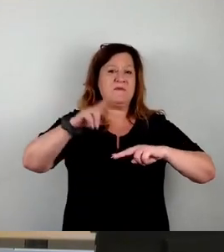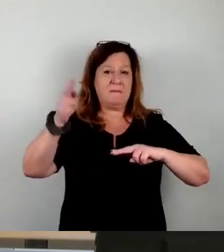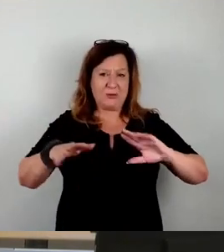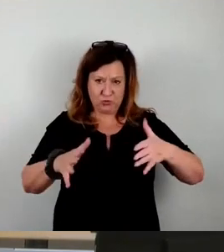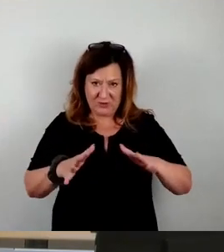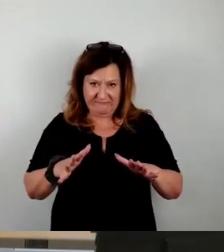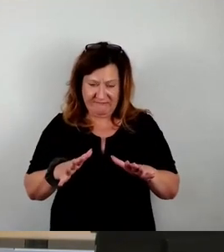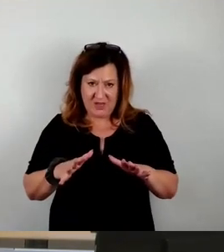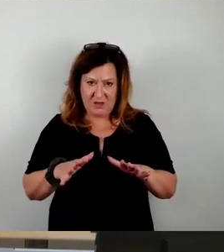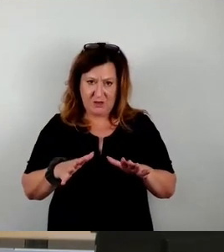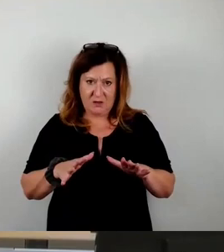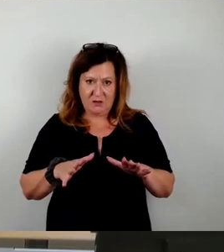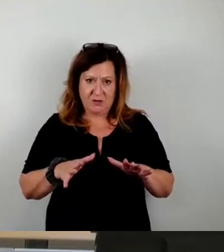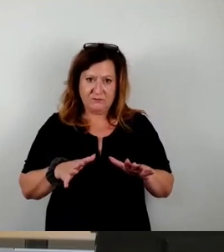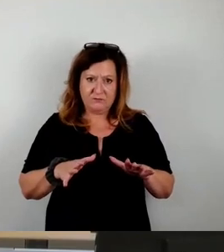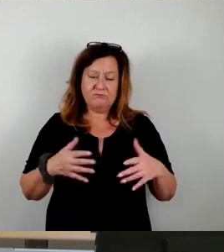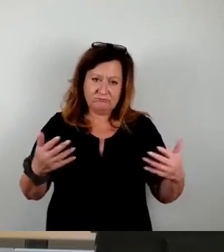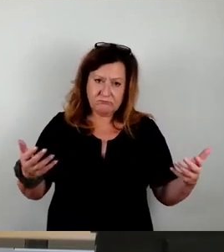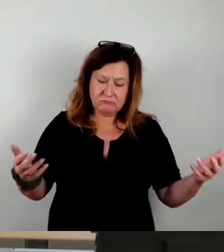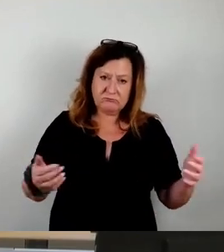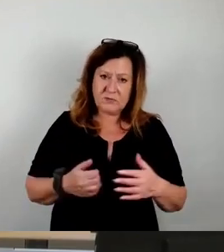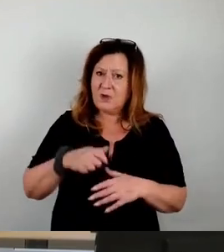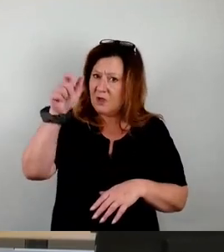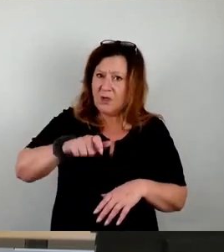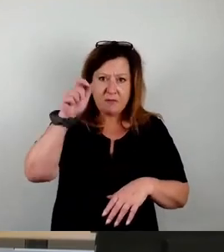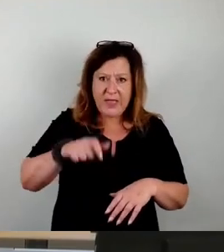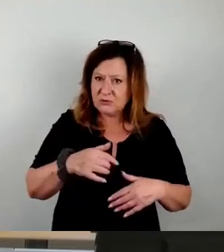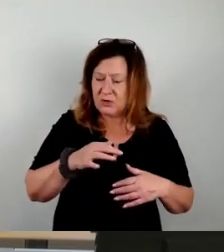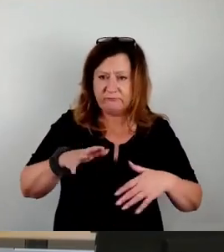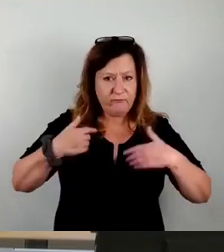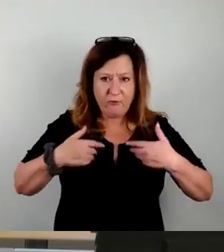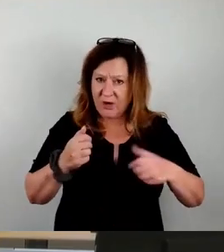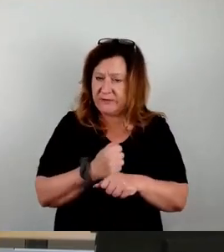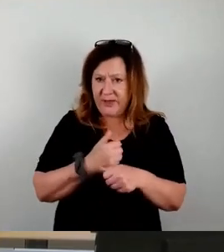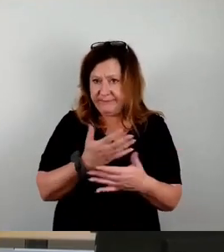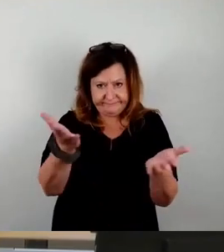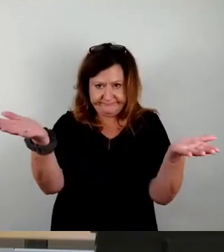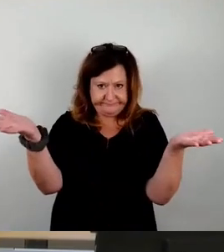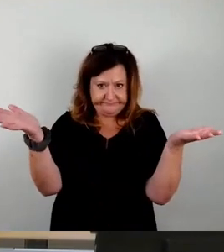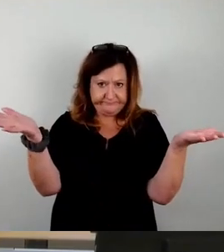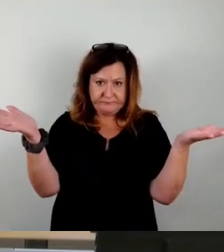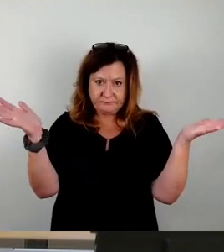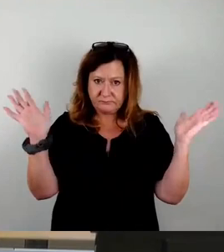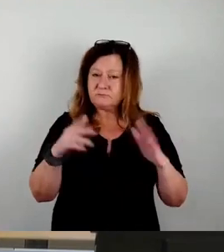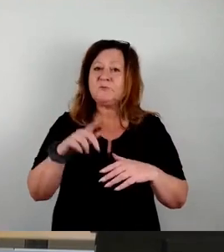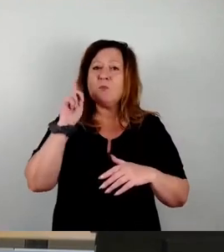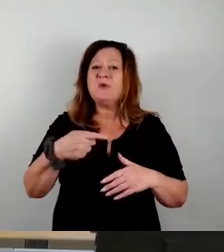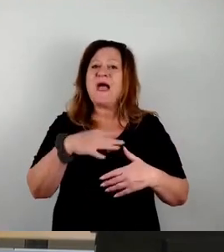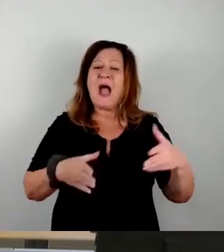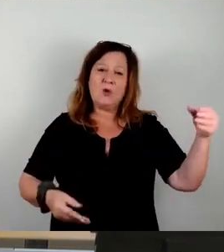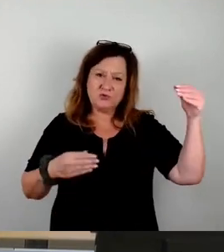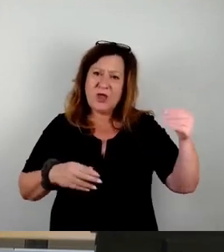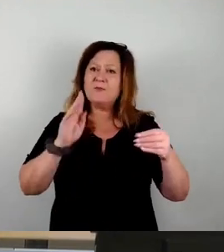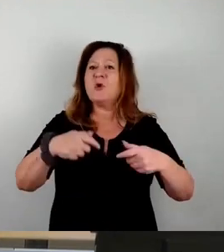ja, dann die Menschen erfreut oder wie auch immer. Auf jeden Fall, das wurde ausgeschrieben, soll jetzt vergeben werden, der